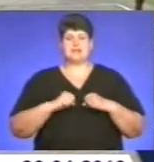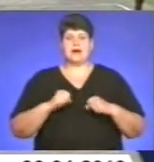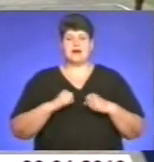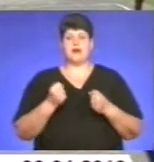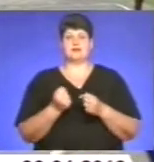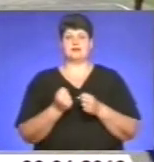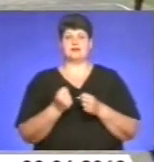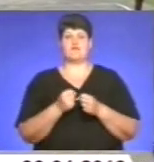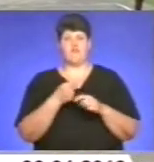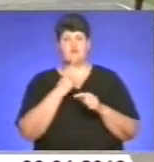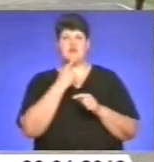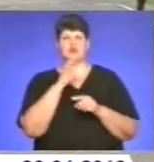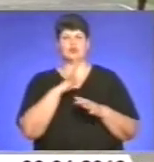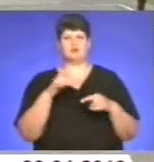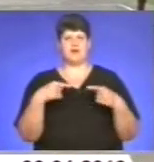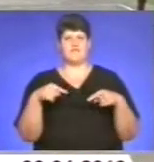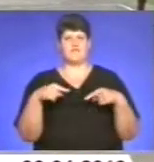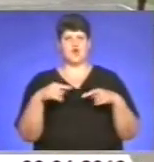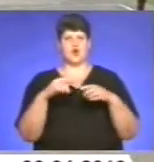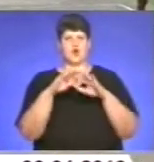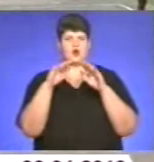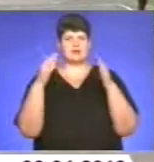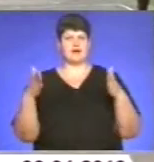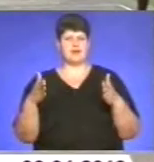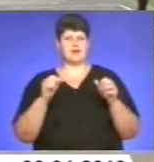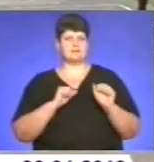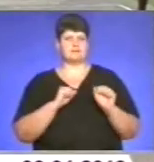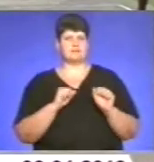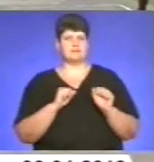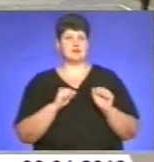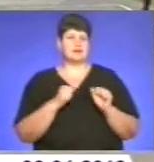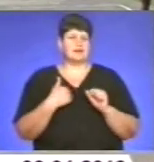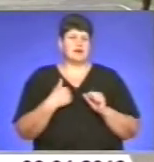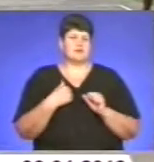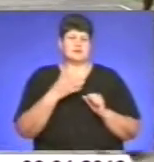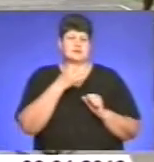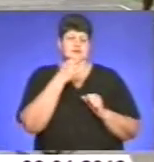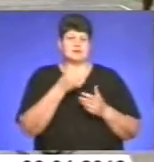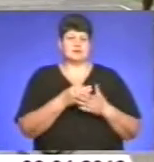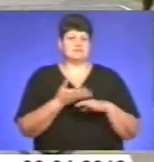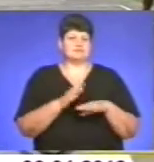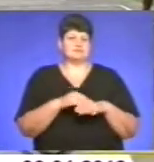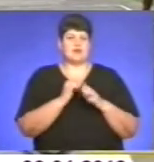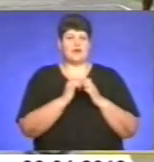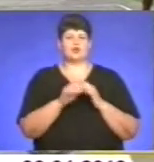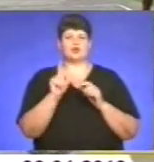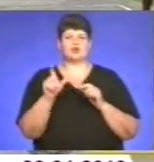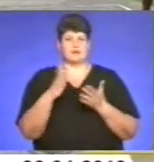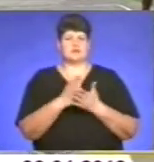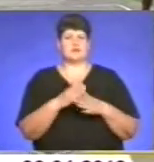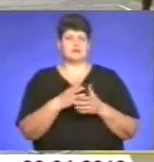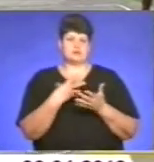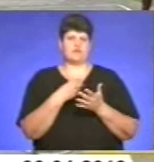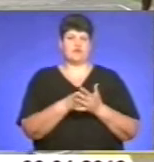бути воротарем, які секрети? Я б не сказала, що кожної людини щось своє є, що вона вибирає в житті,